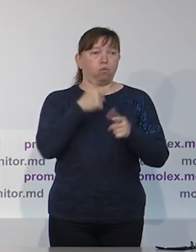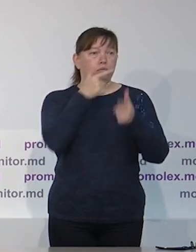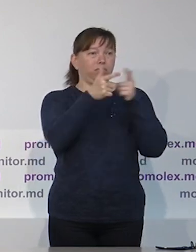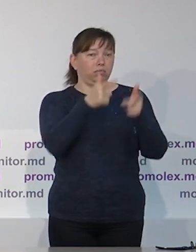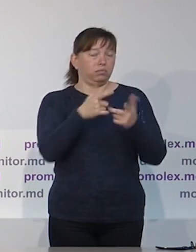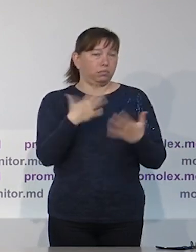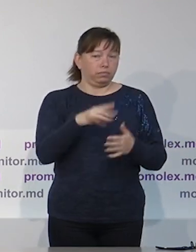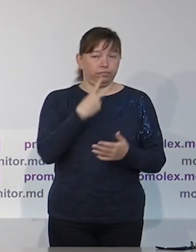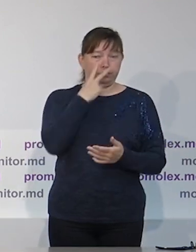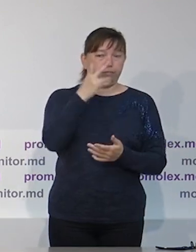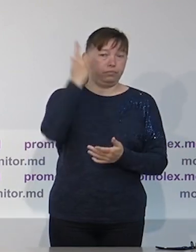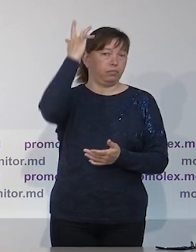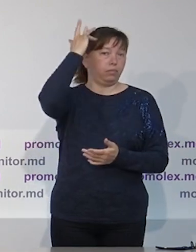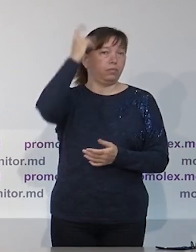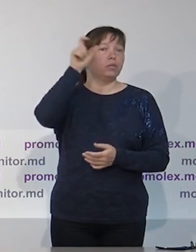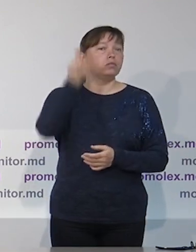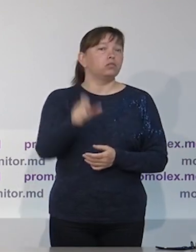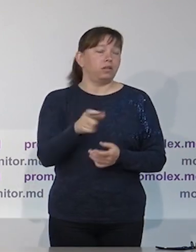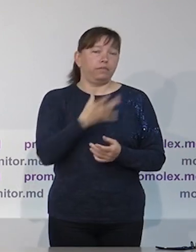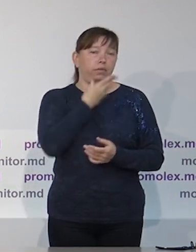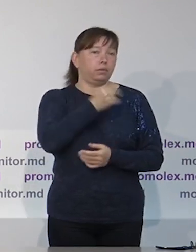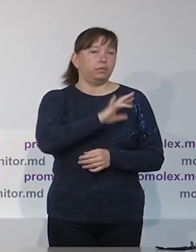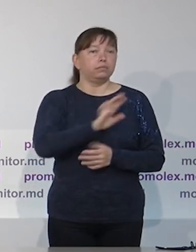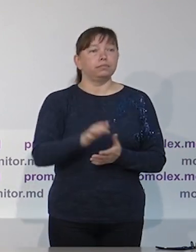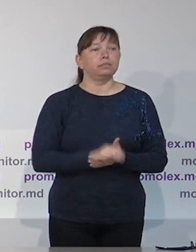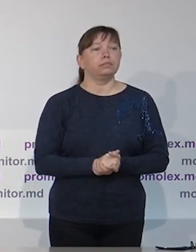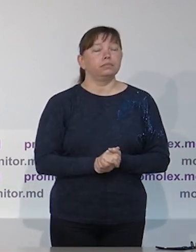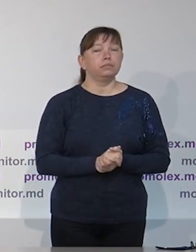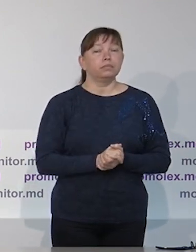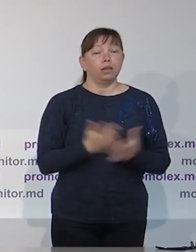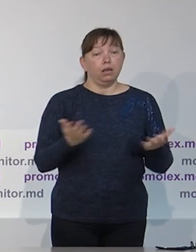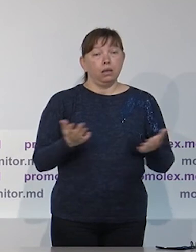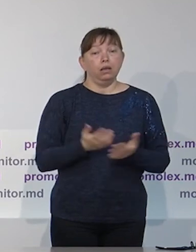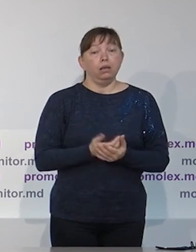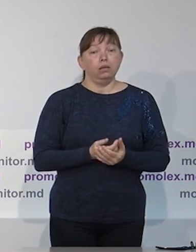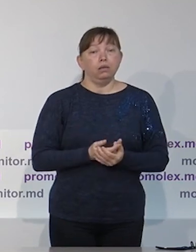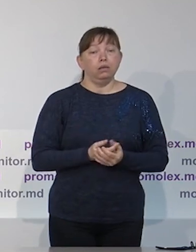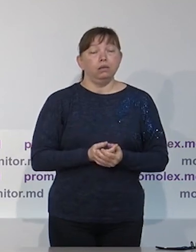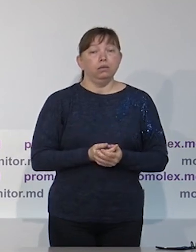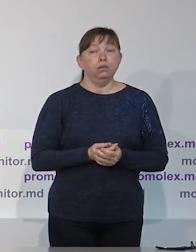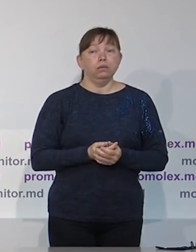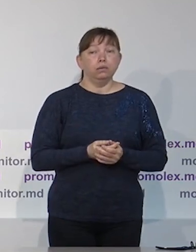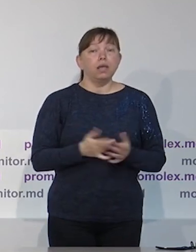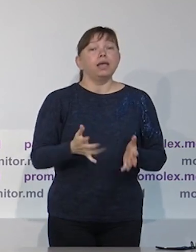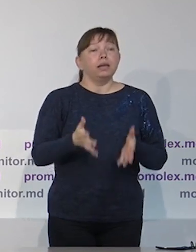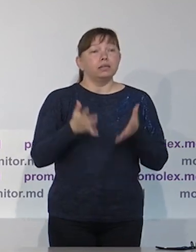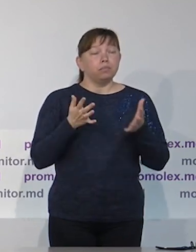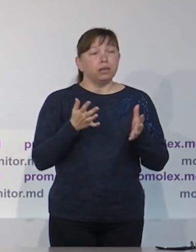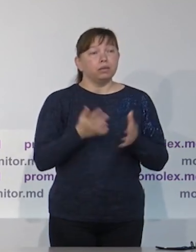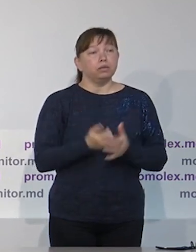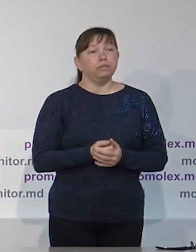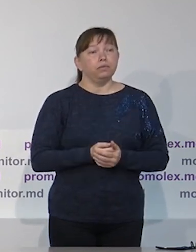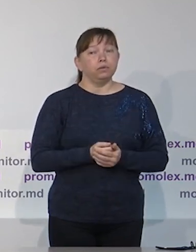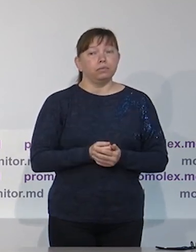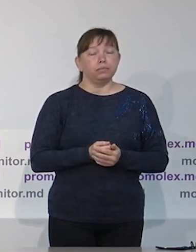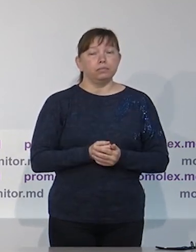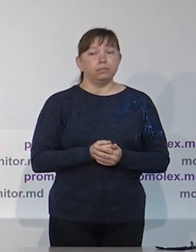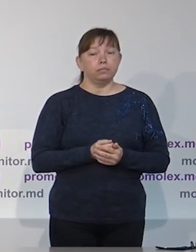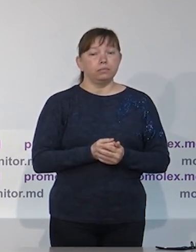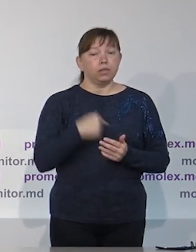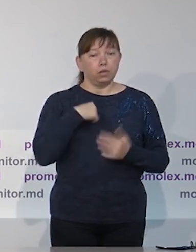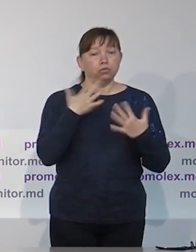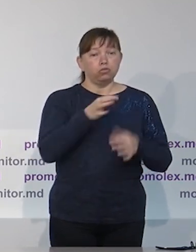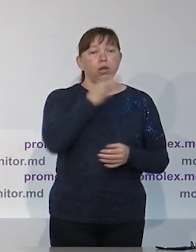итоге это не к лицу и тем, кто хочет стать представителями народа или